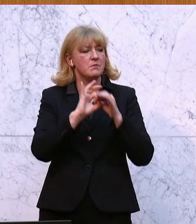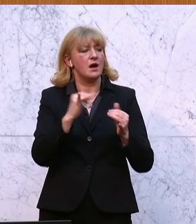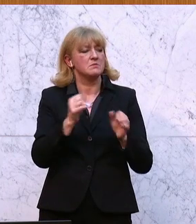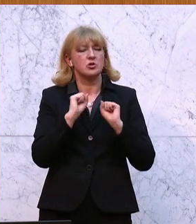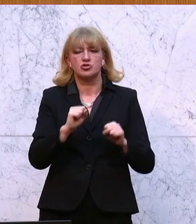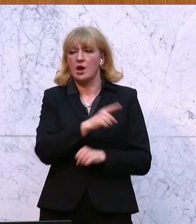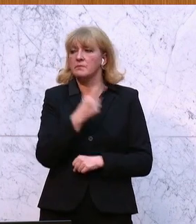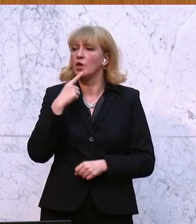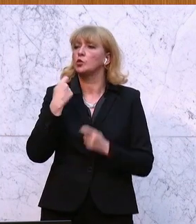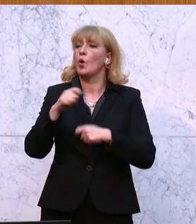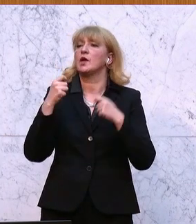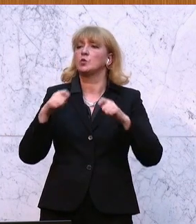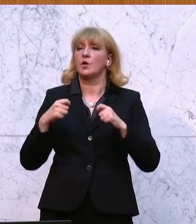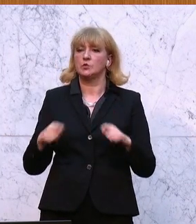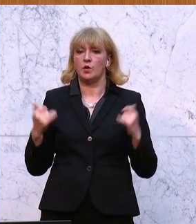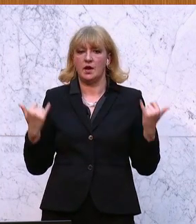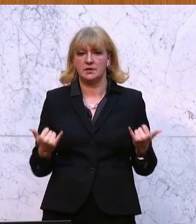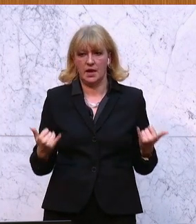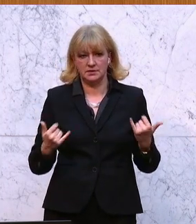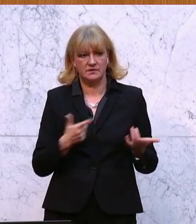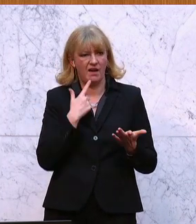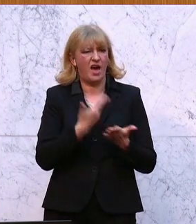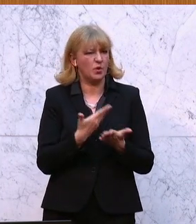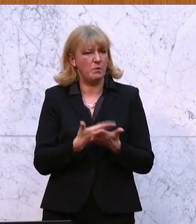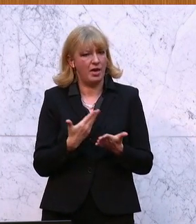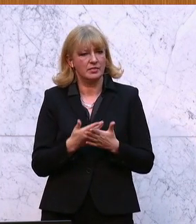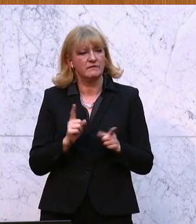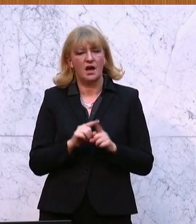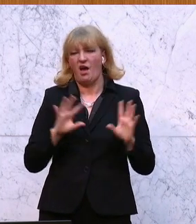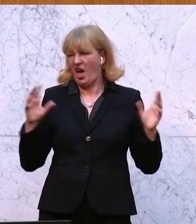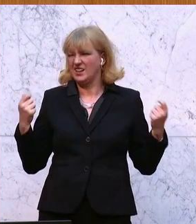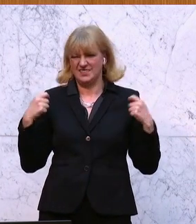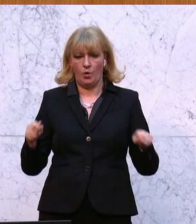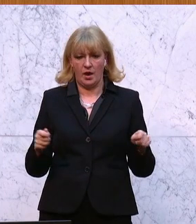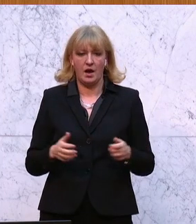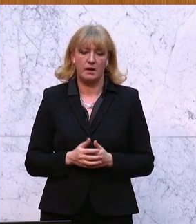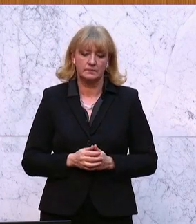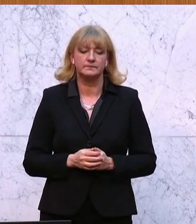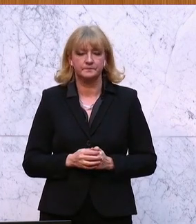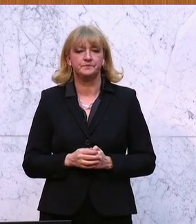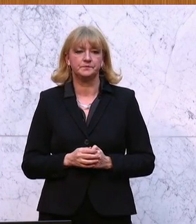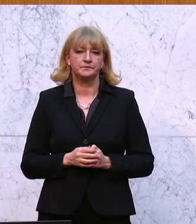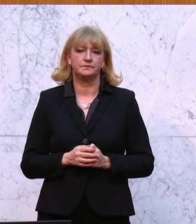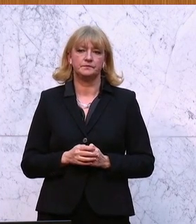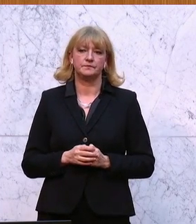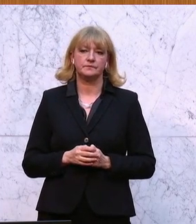so argumentiert wird, so quasi alles teurer. Und jetzt